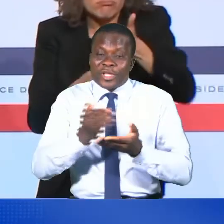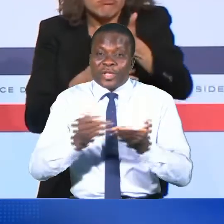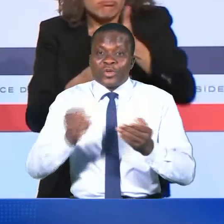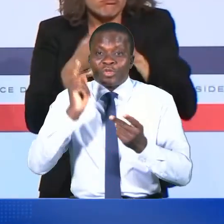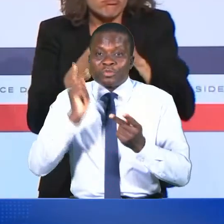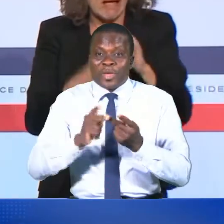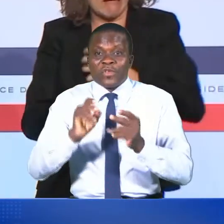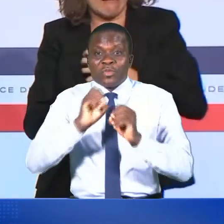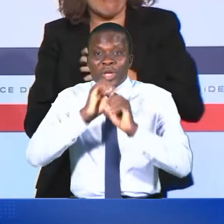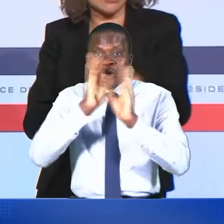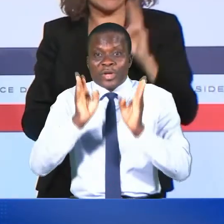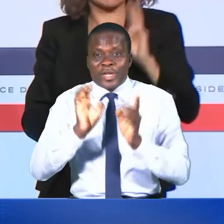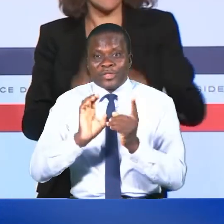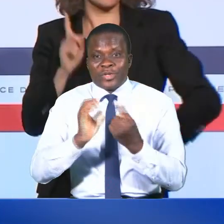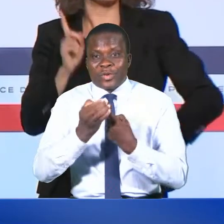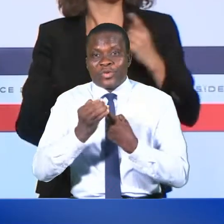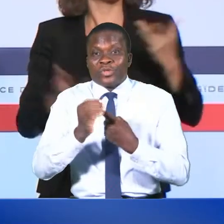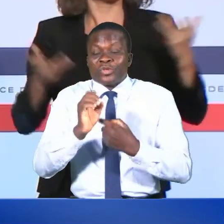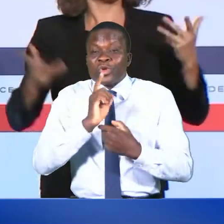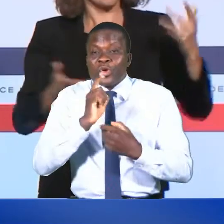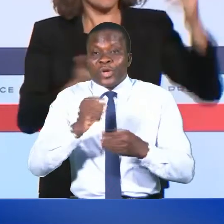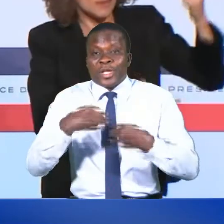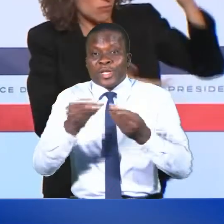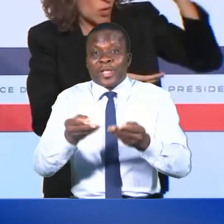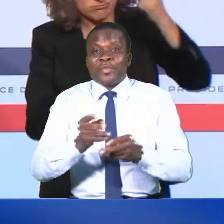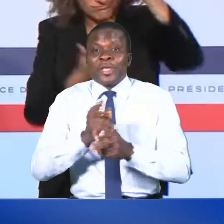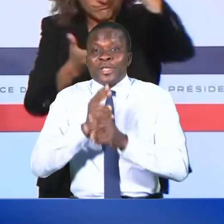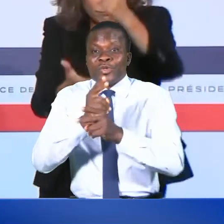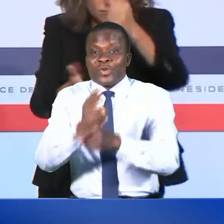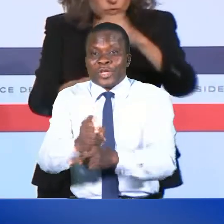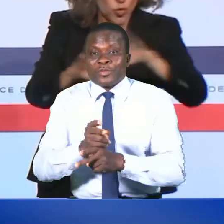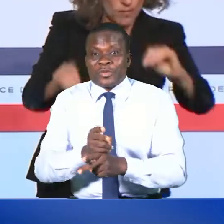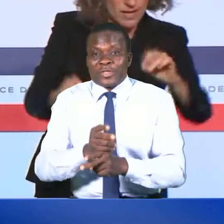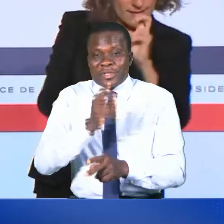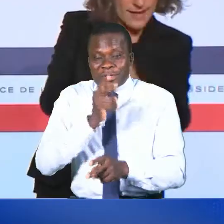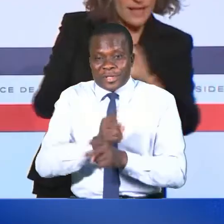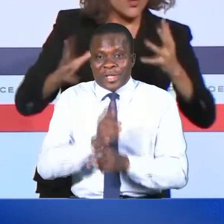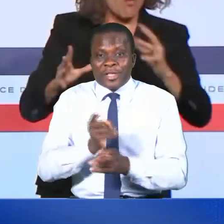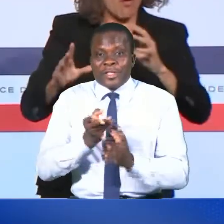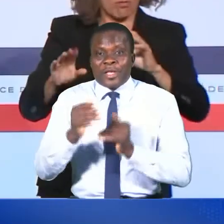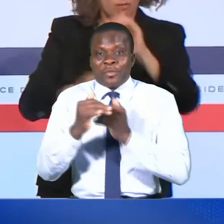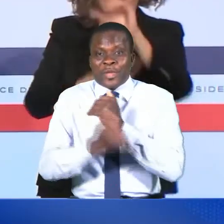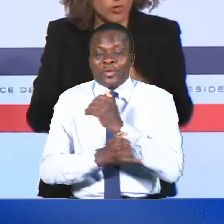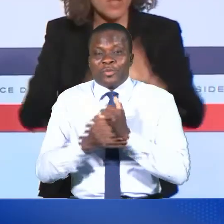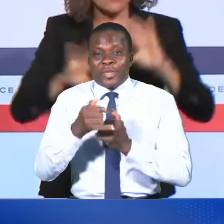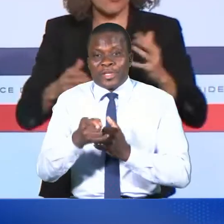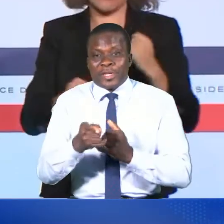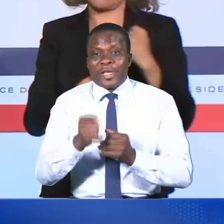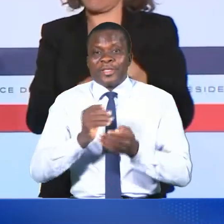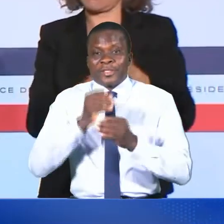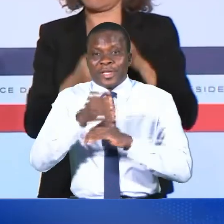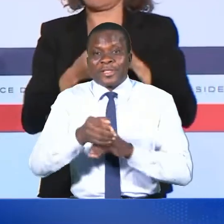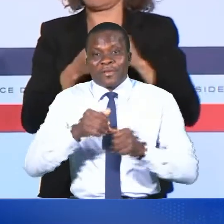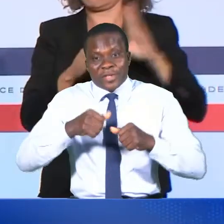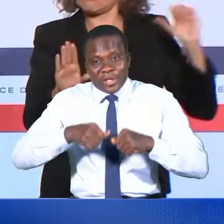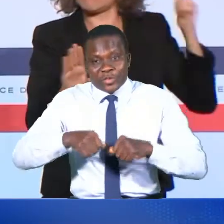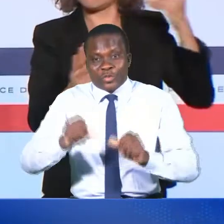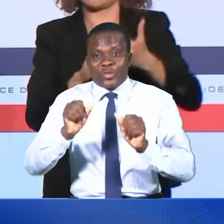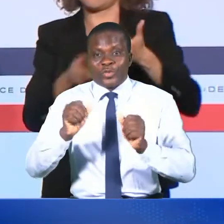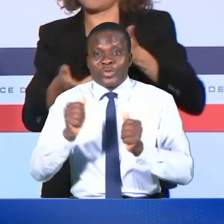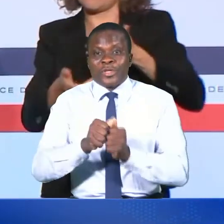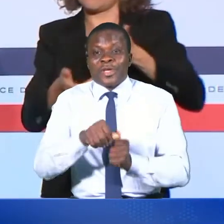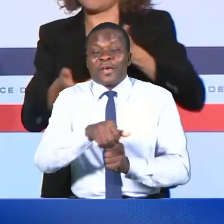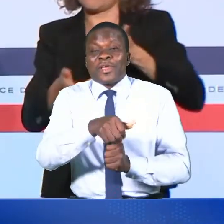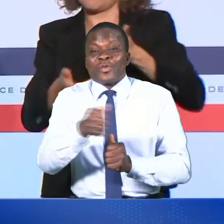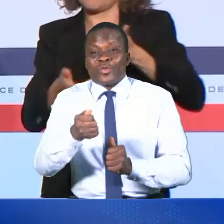au clair sur les conditions dans lesquelles les biens sont réceptionnés, accueillis, conservés dans les pays en question. Et c'est un travail qui se poursuit avec d'autres États,